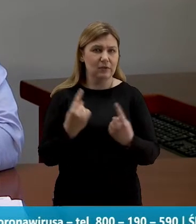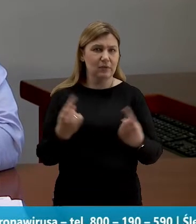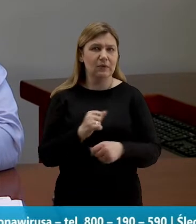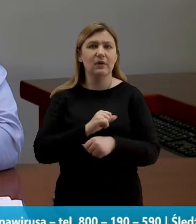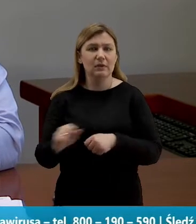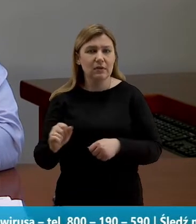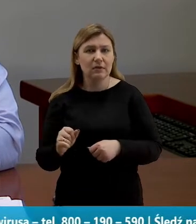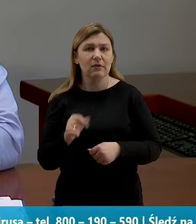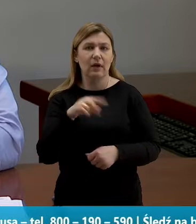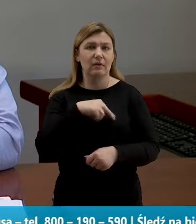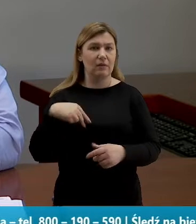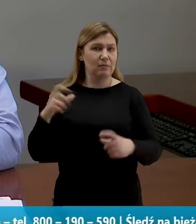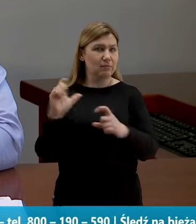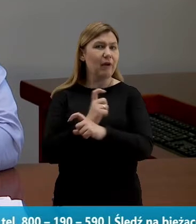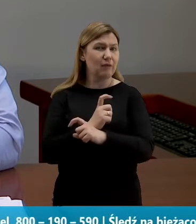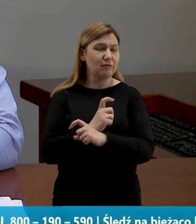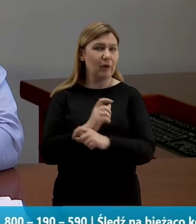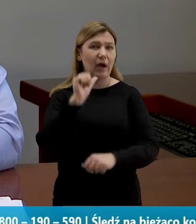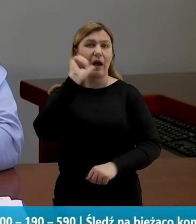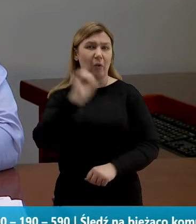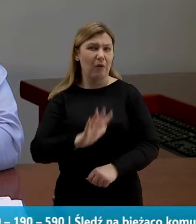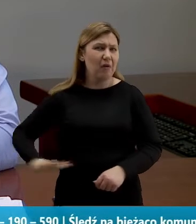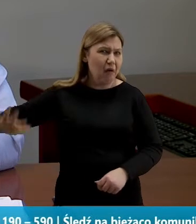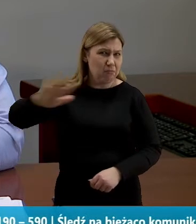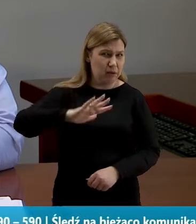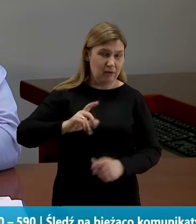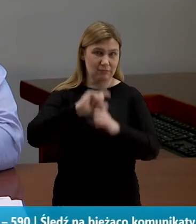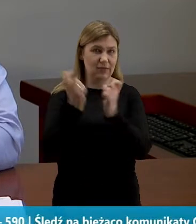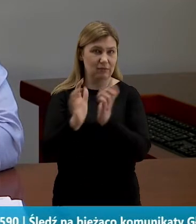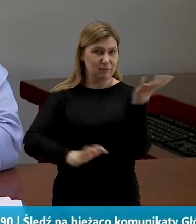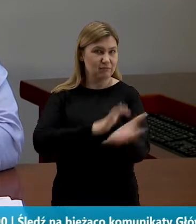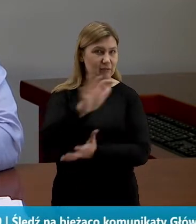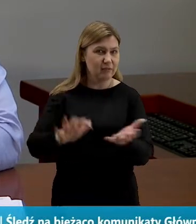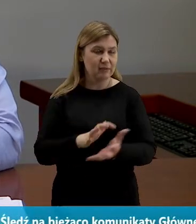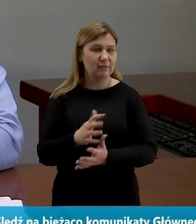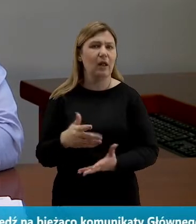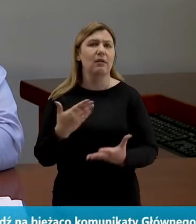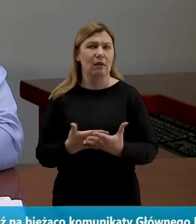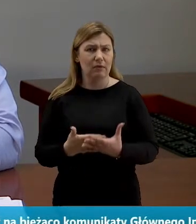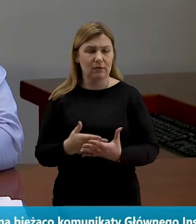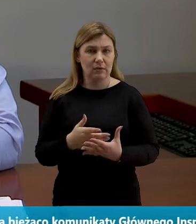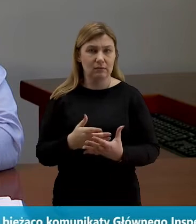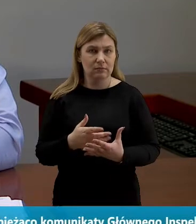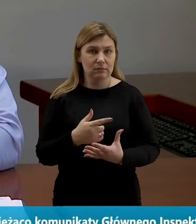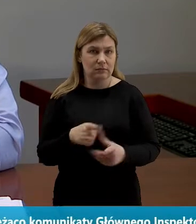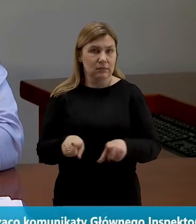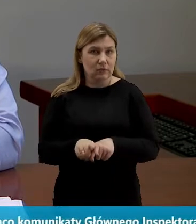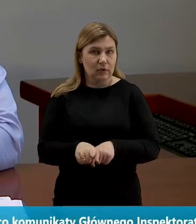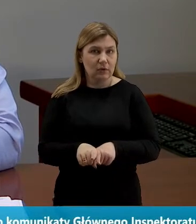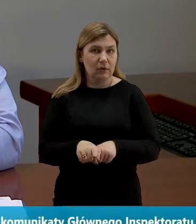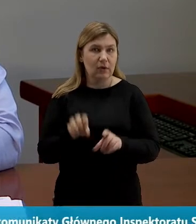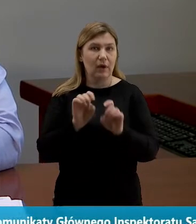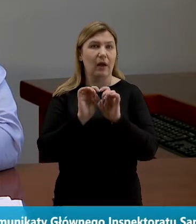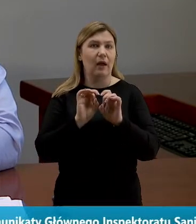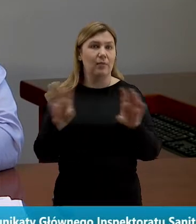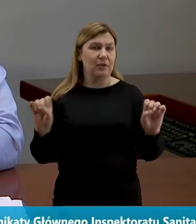znajdujemy, nasze państwo, Europa, właściwie cały świat i w związku z tym oczywiście i z całą epidemią